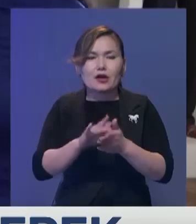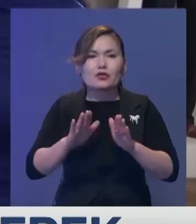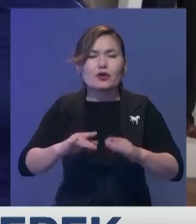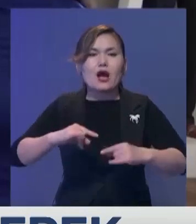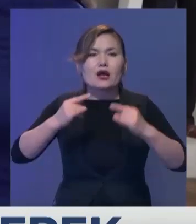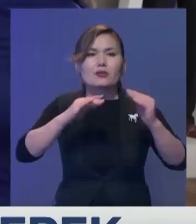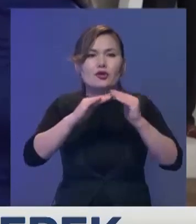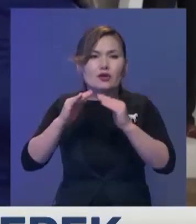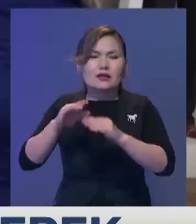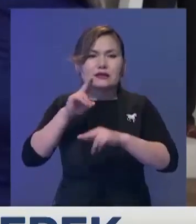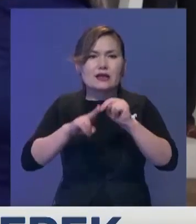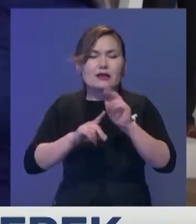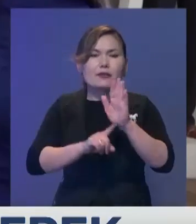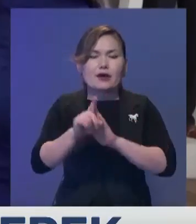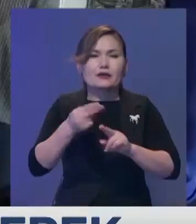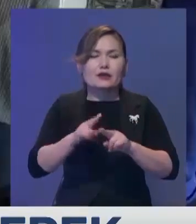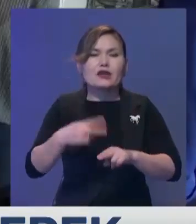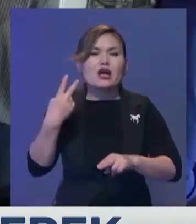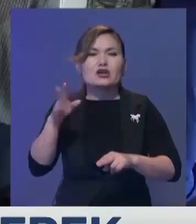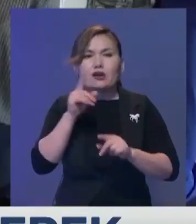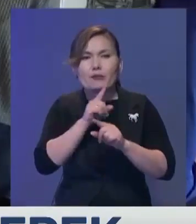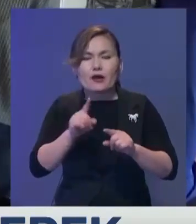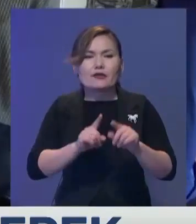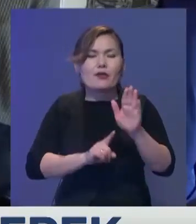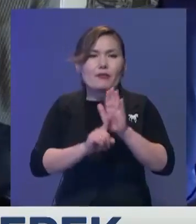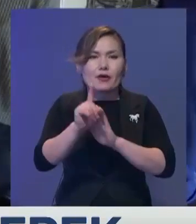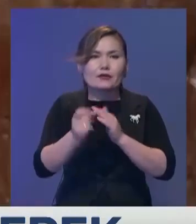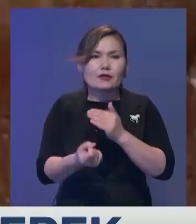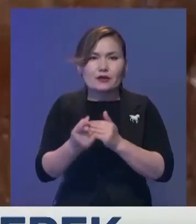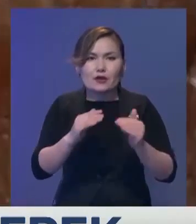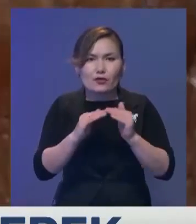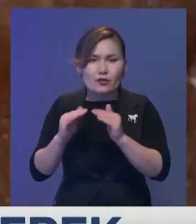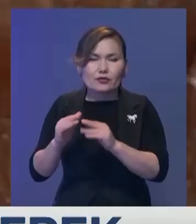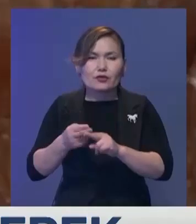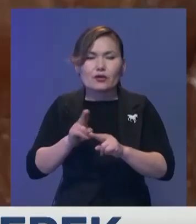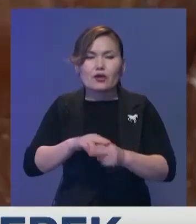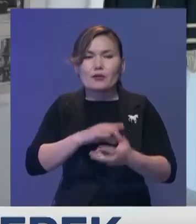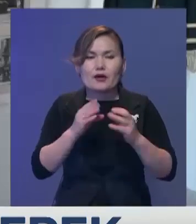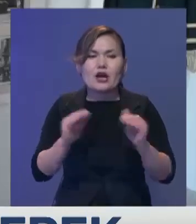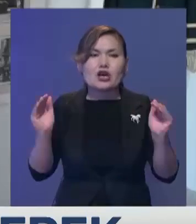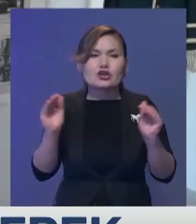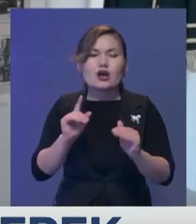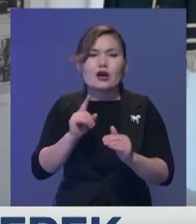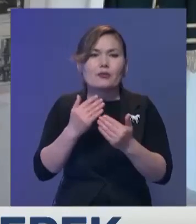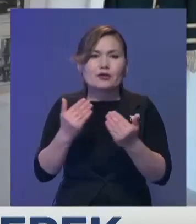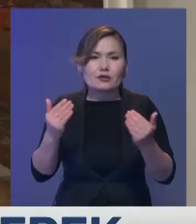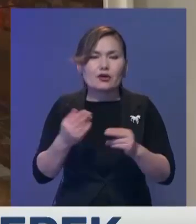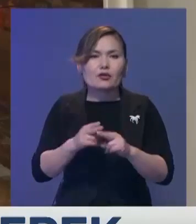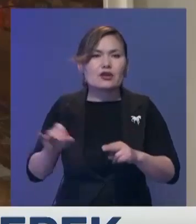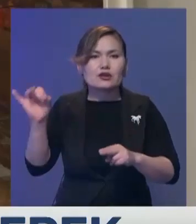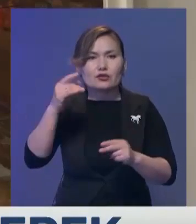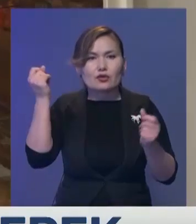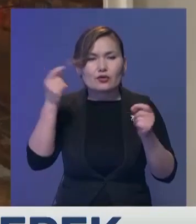Алғашқы өрт сөндіру мұнаралары 20-ші ғасырдың басында пайда болған. Саланың байтарихмен бұл шағын музейде таң сұға болады.